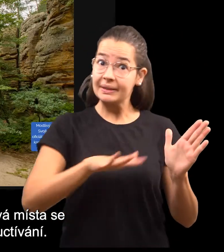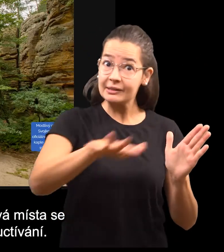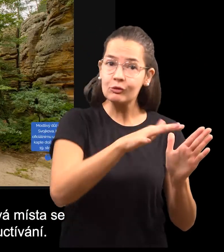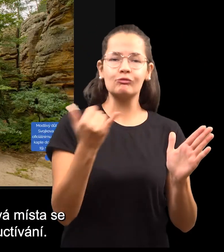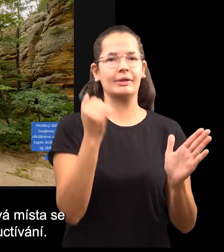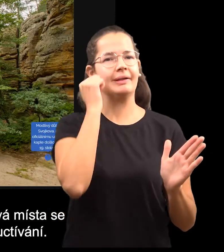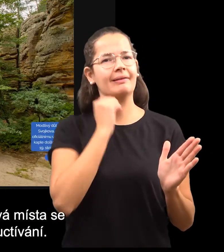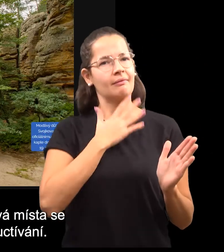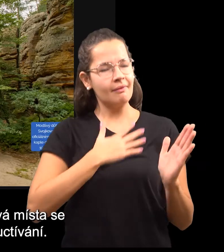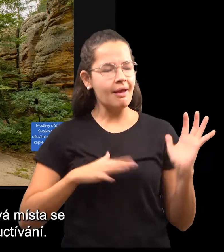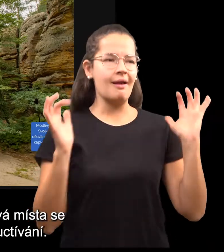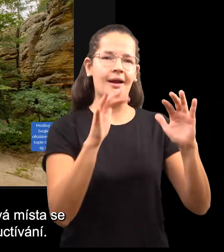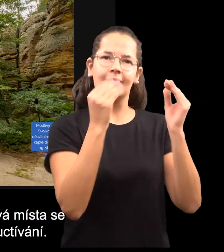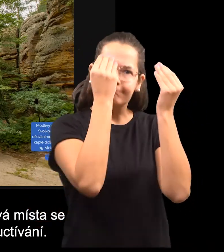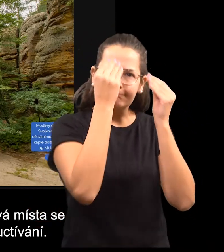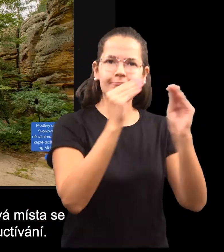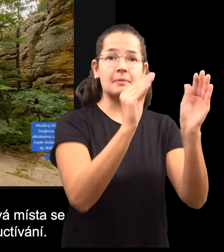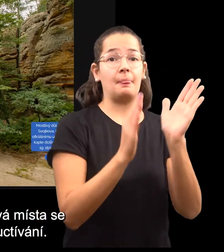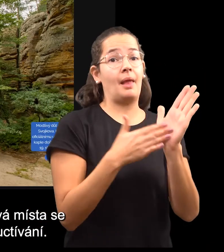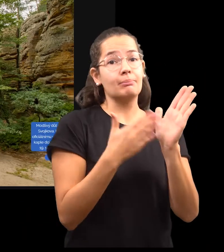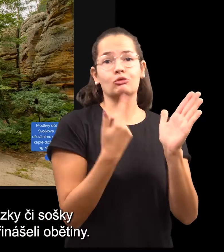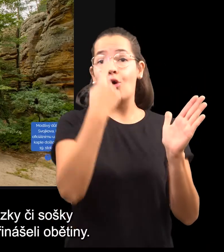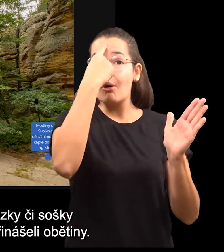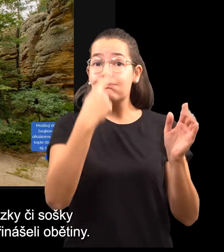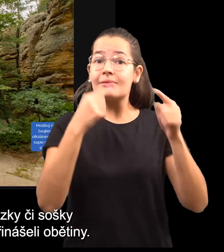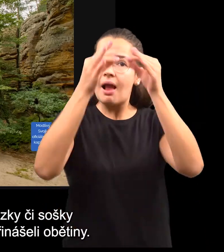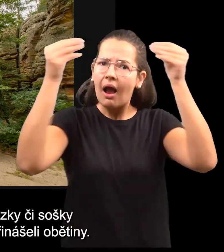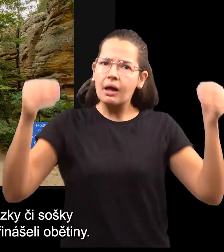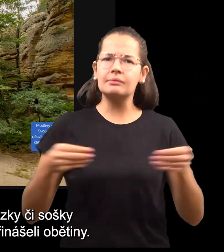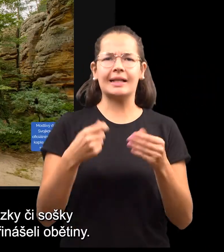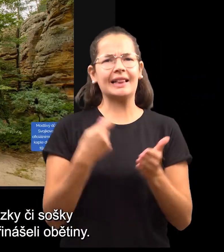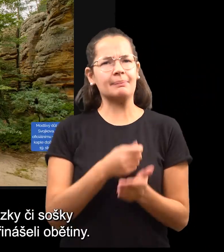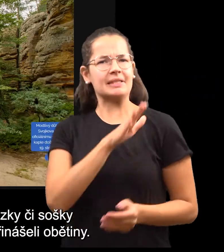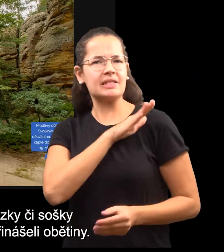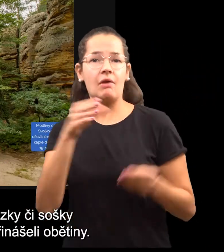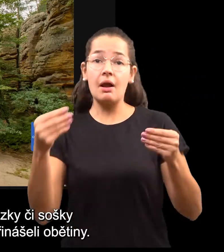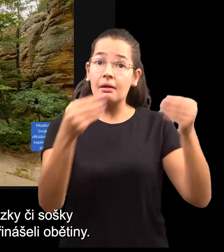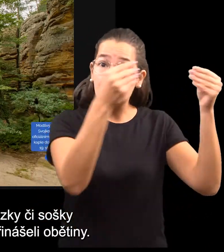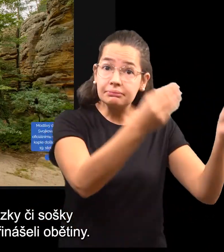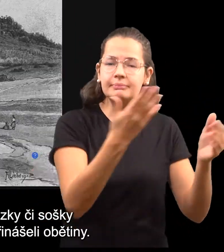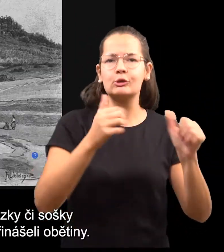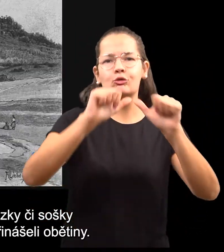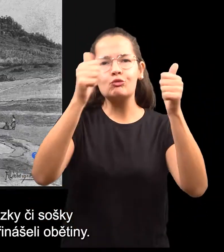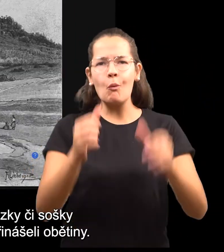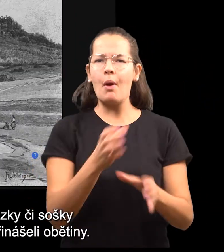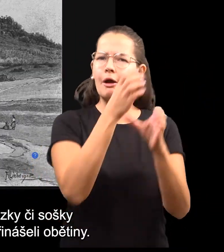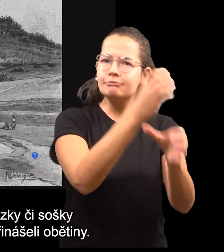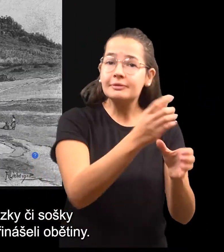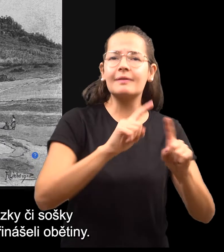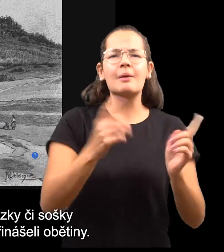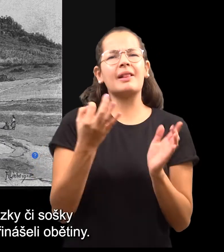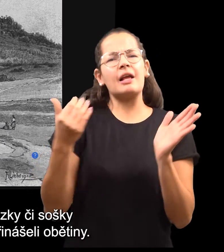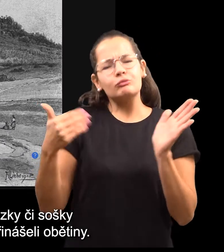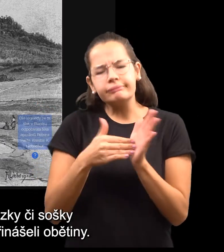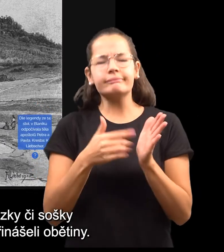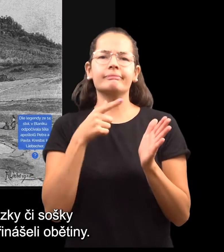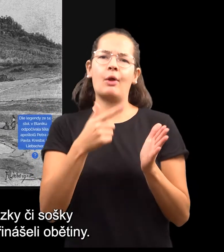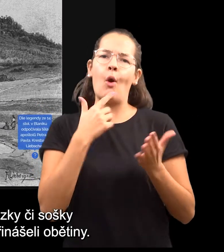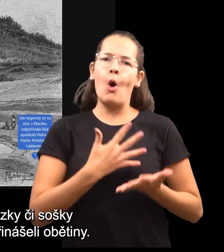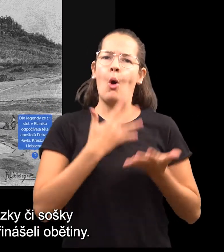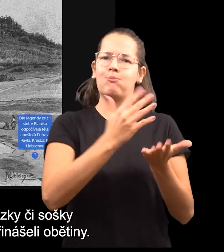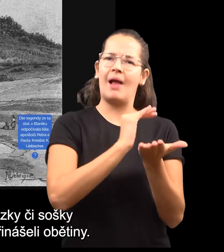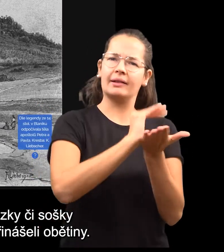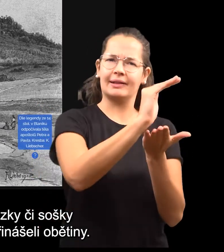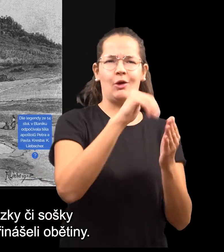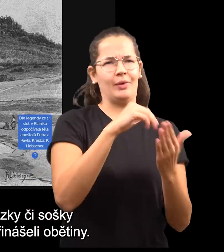Taková místa se mohla stát předmětem uctívání. Lidé na ně věšely svaté obrázky či sošky svatých, scházely se zdaleka